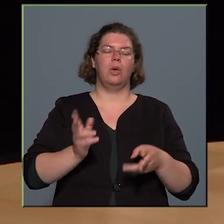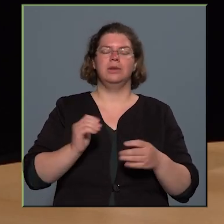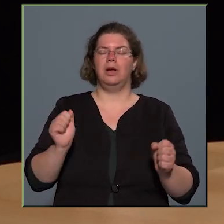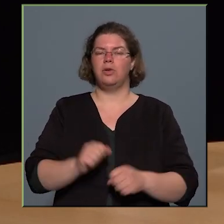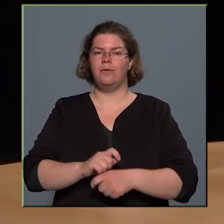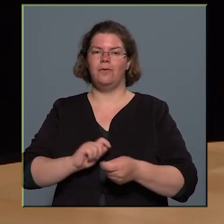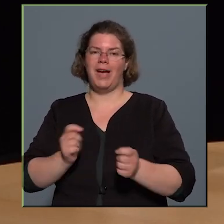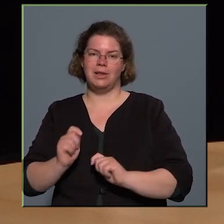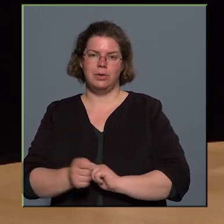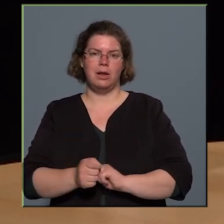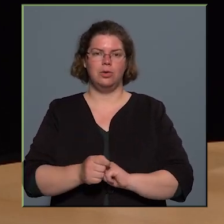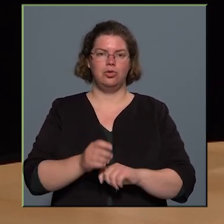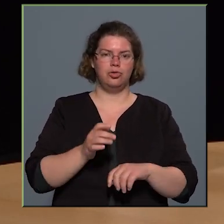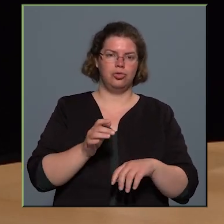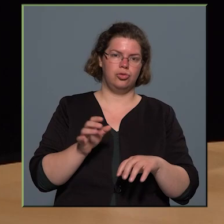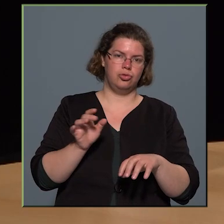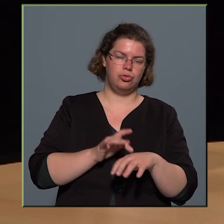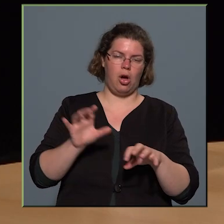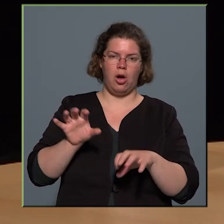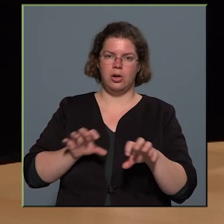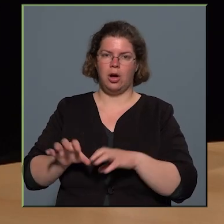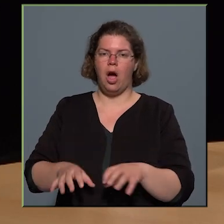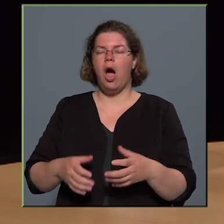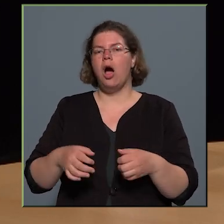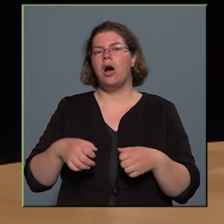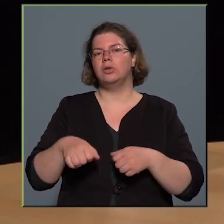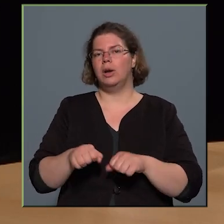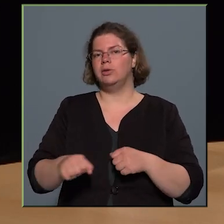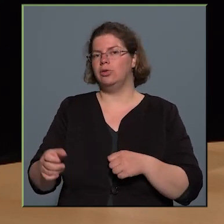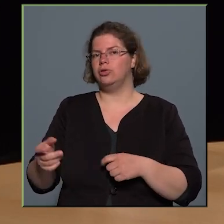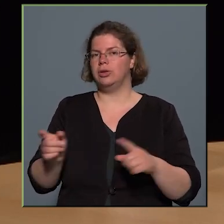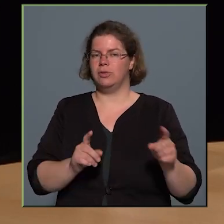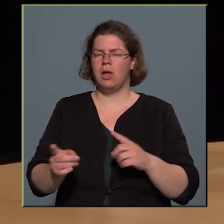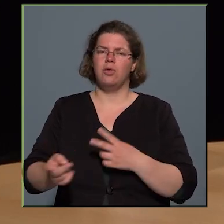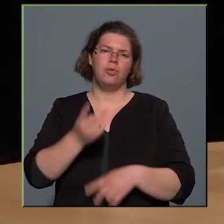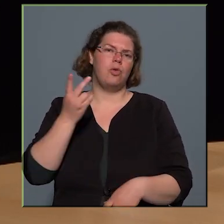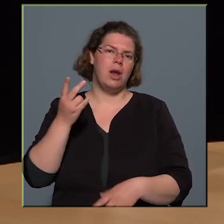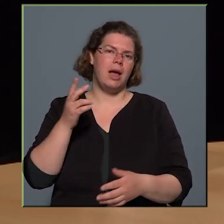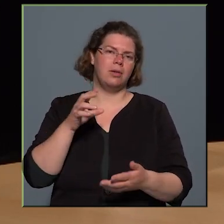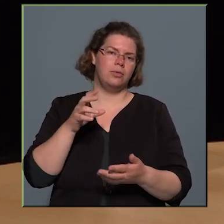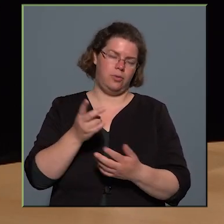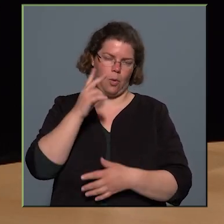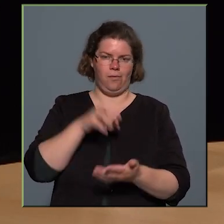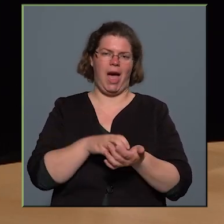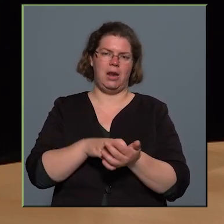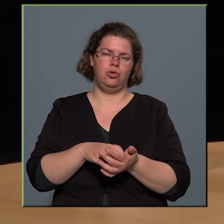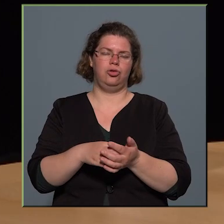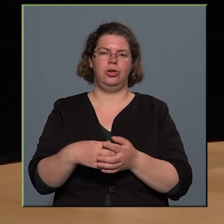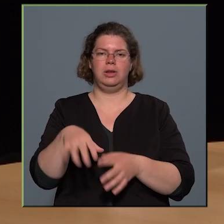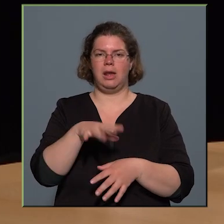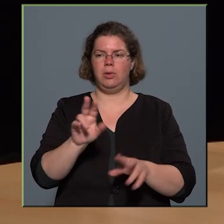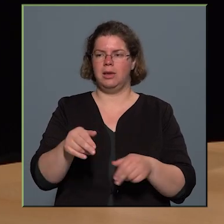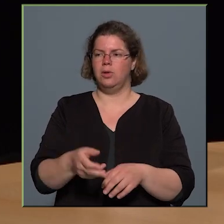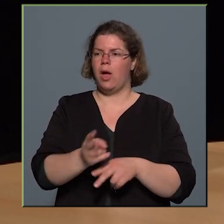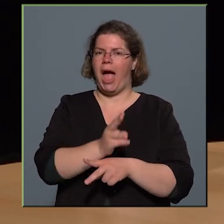tarka a tulajdonosi viszonyat. Hát itt főleg fővárosi területekről van szó, de államitól kezdve